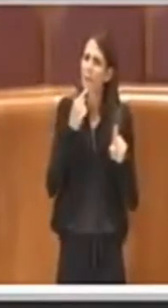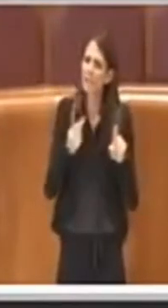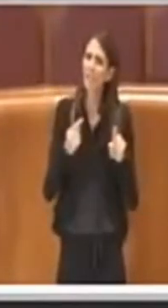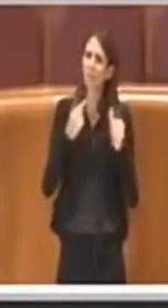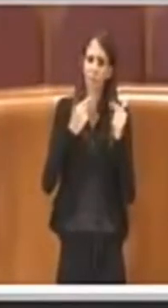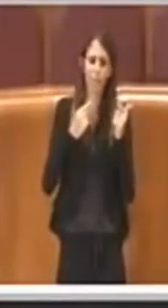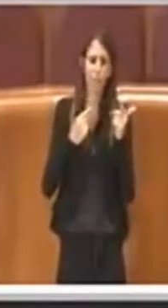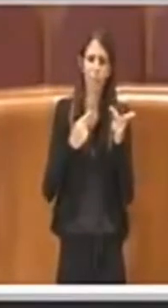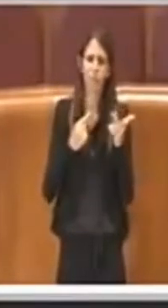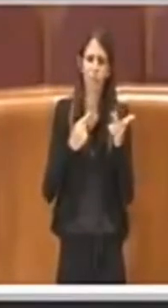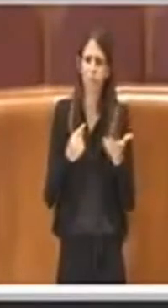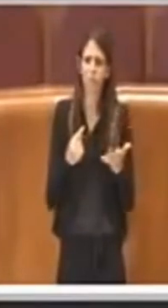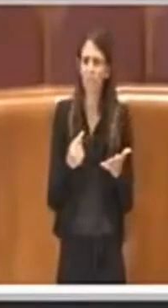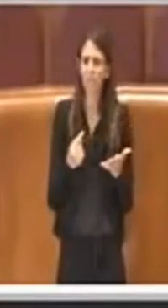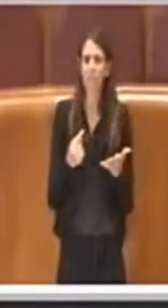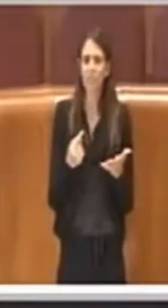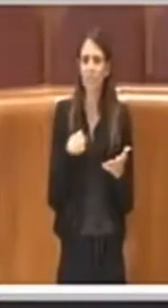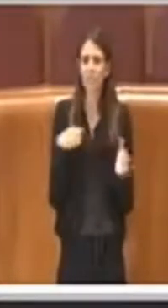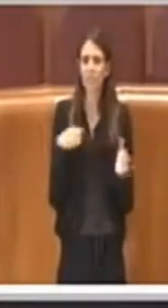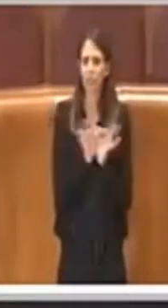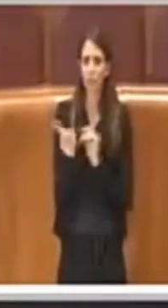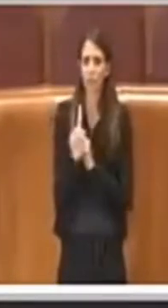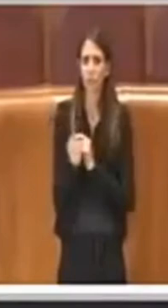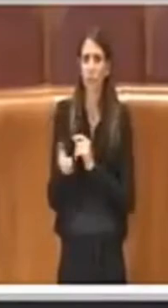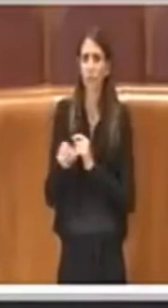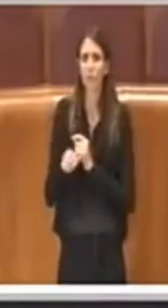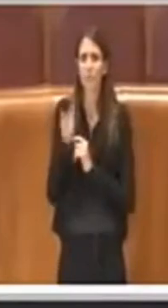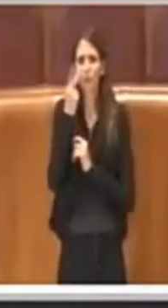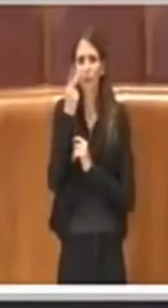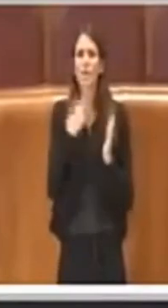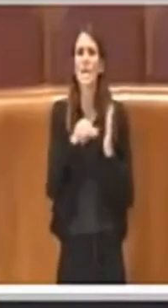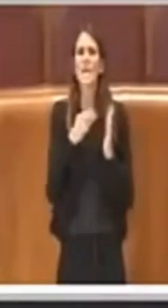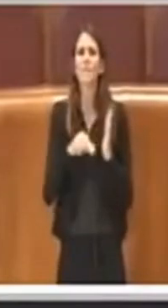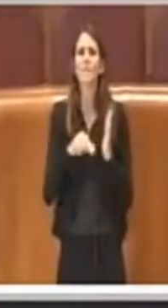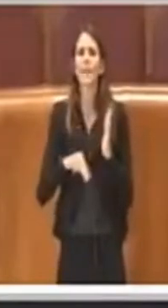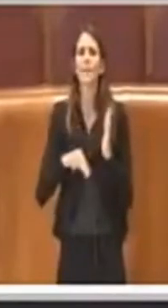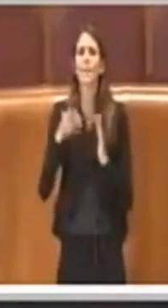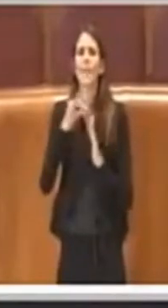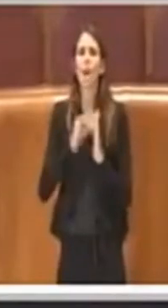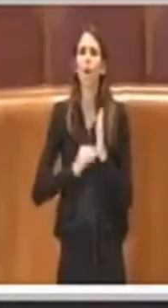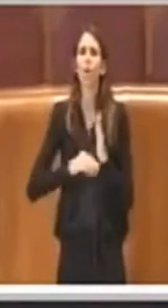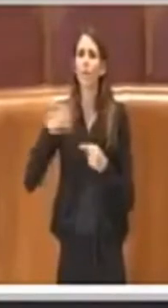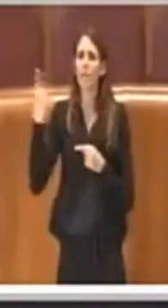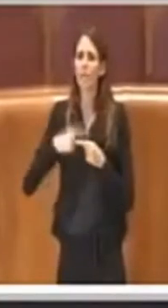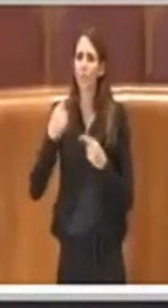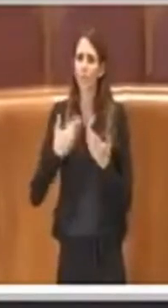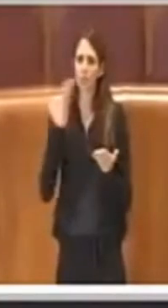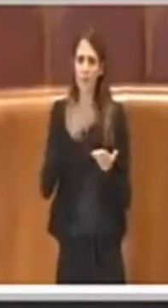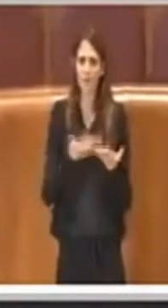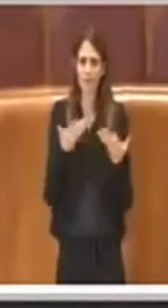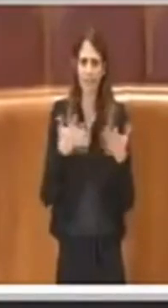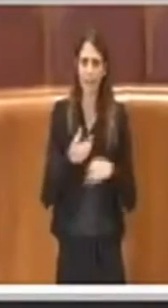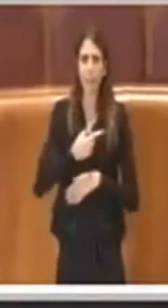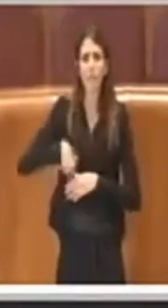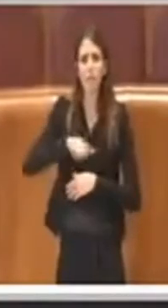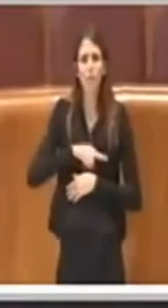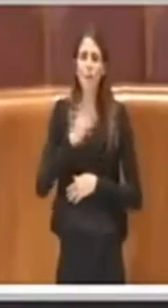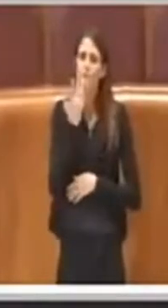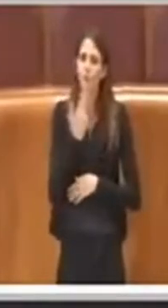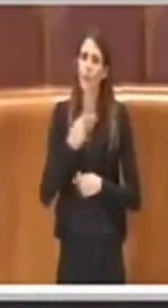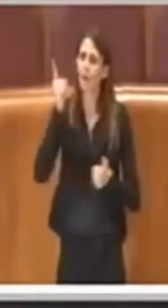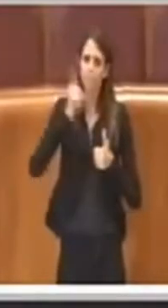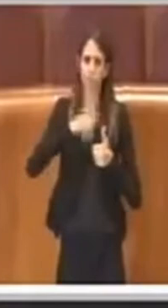ho visto che sono stati presentati degli emendamenti degli ordini del giorno, vi daremo delle risposte puntuali, ma noi rivendichiamo innanzitutto